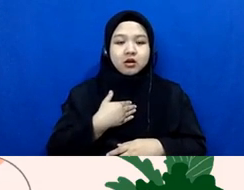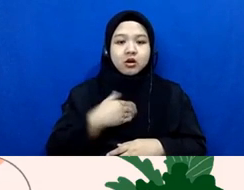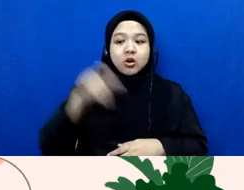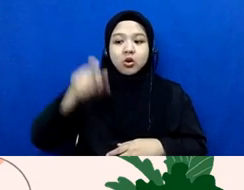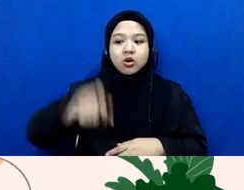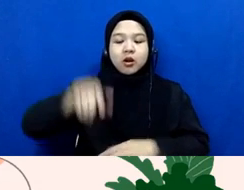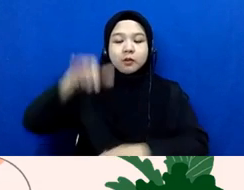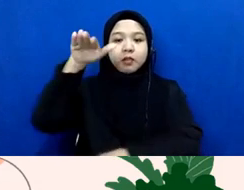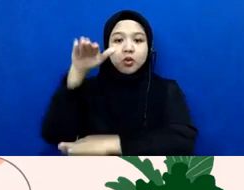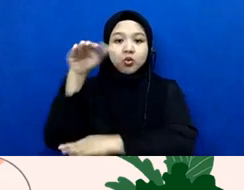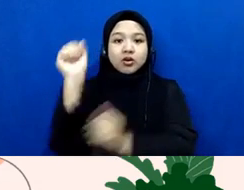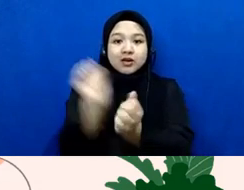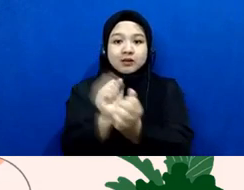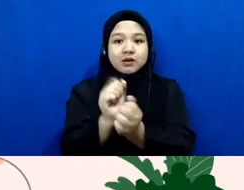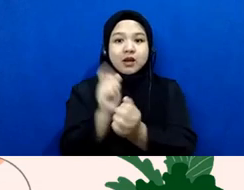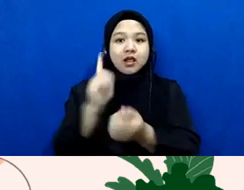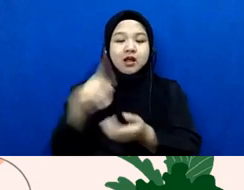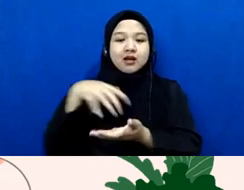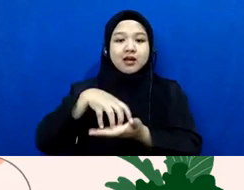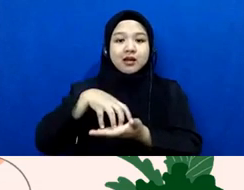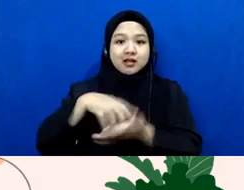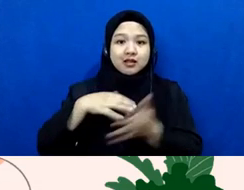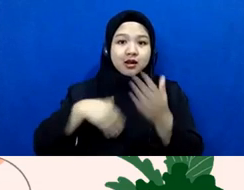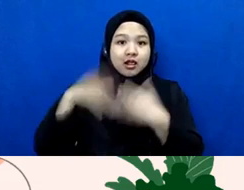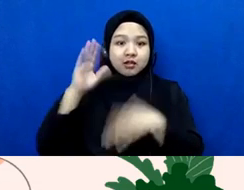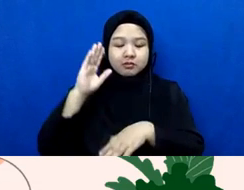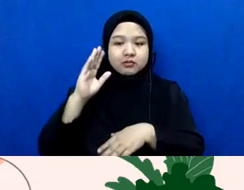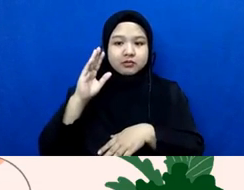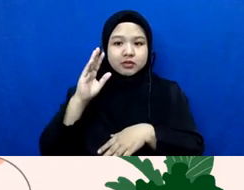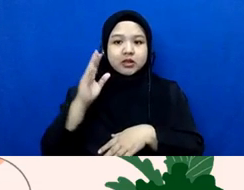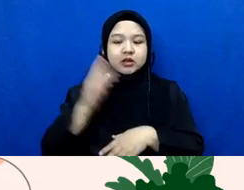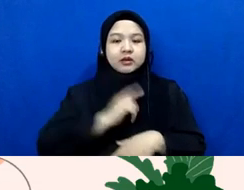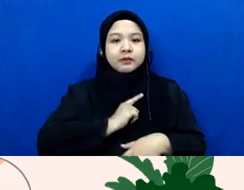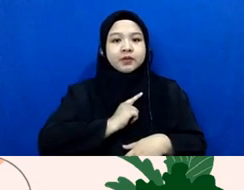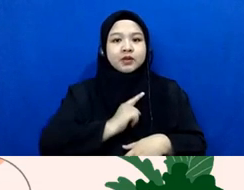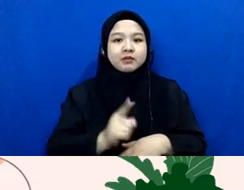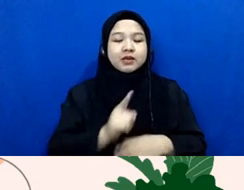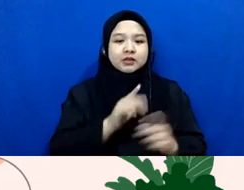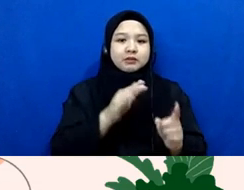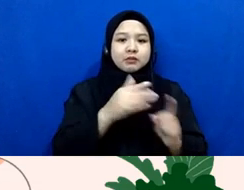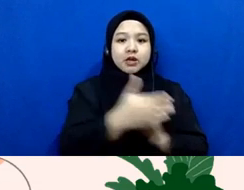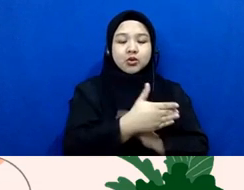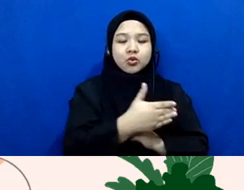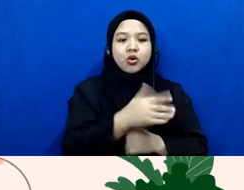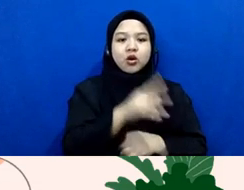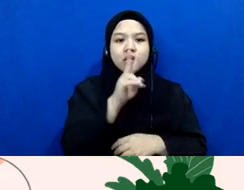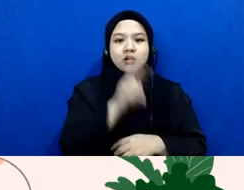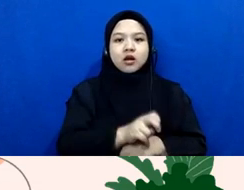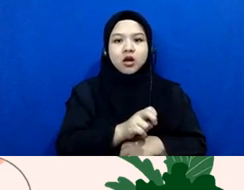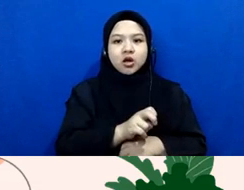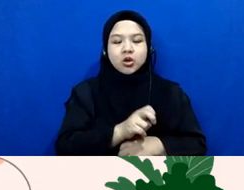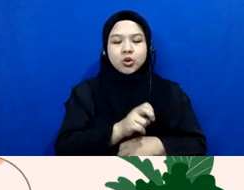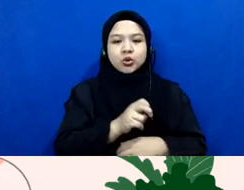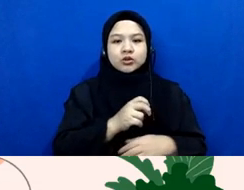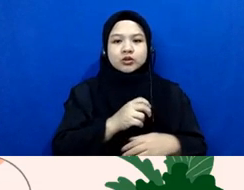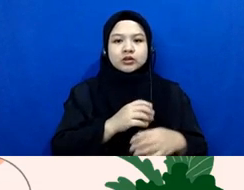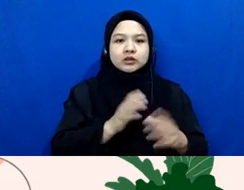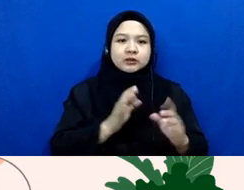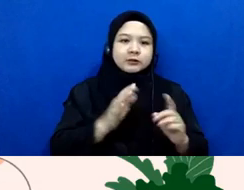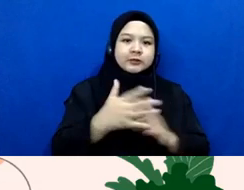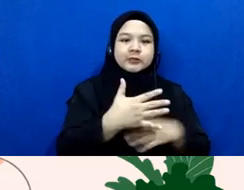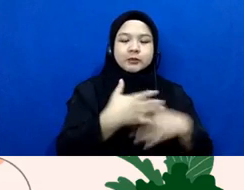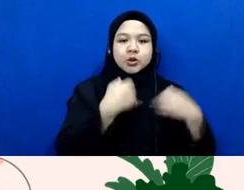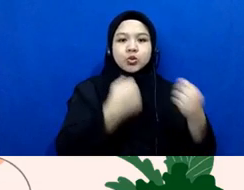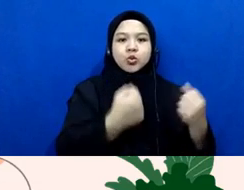tindak kriminal itu punya kerentanan yang lebih maka prinsip perlindungannya biasanya harus lebih diperkuat